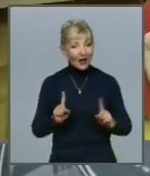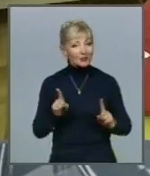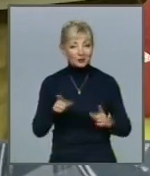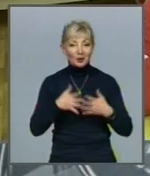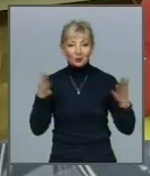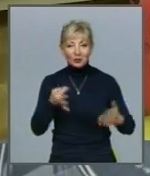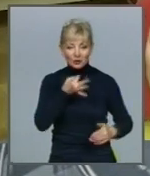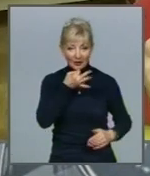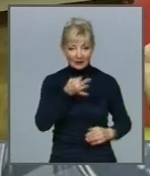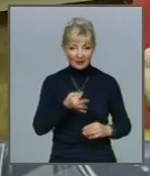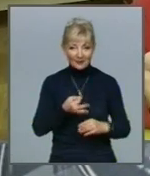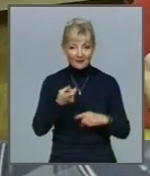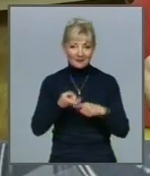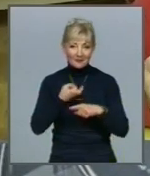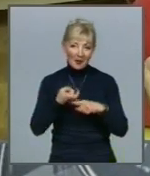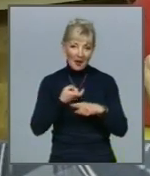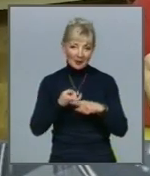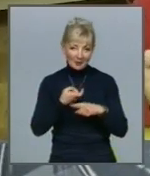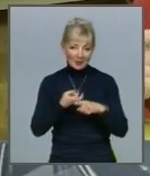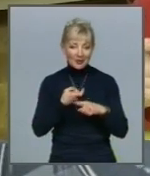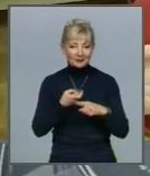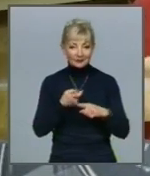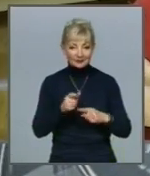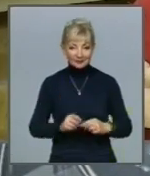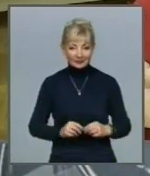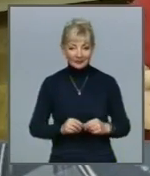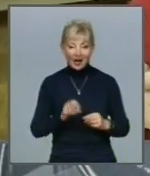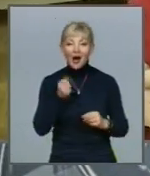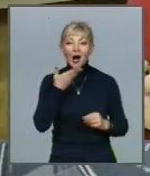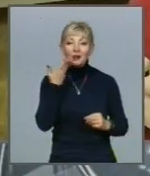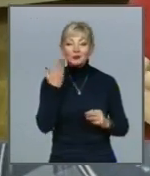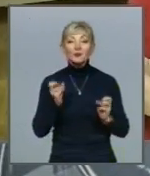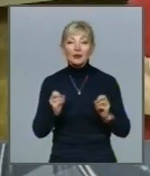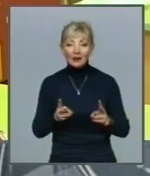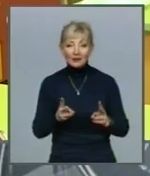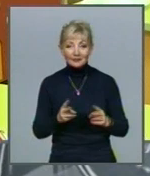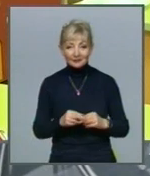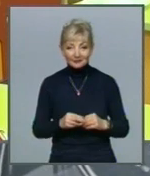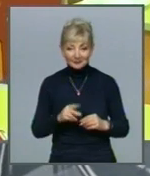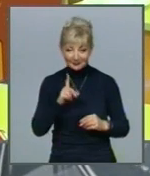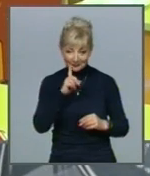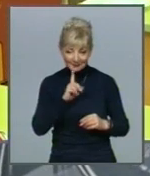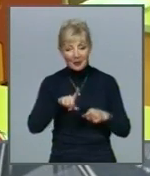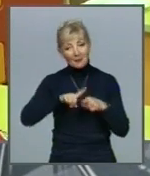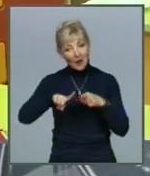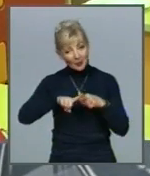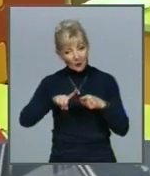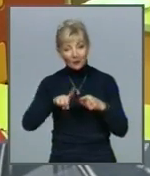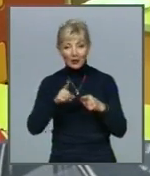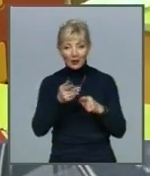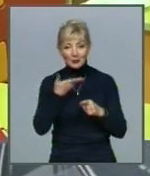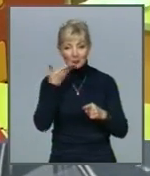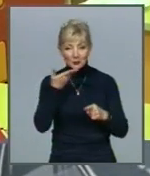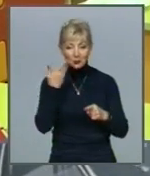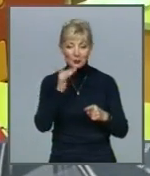подобається? Картошка з кладдію А супик як? Ідяльно Тут з морковкою супик, з